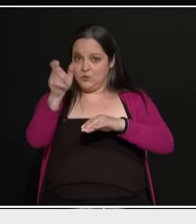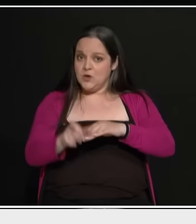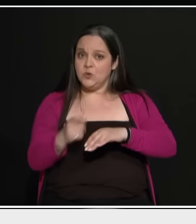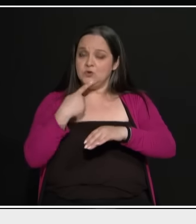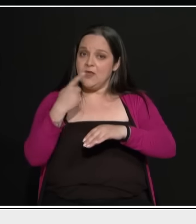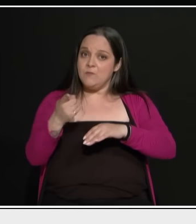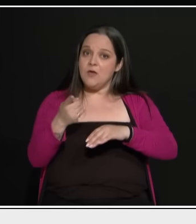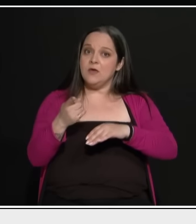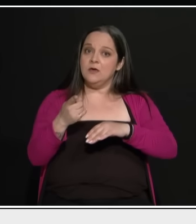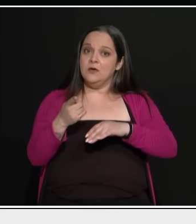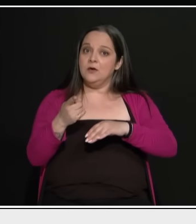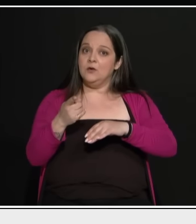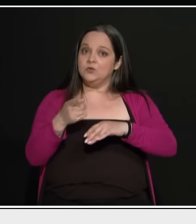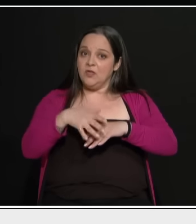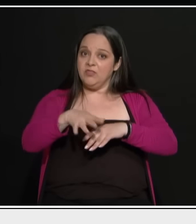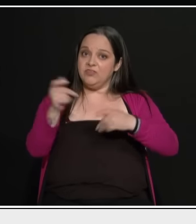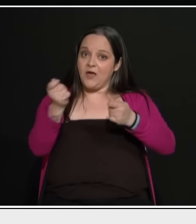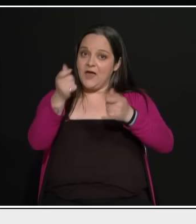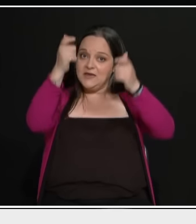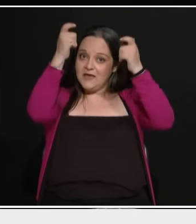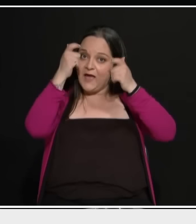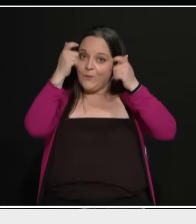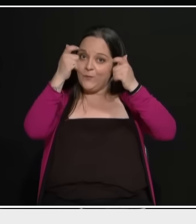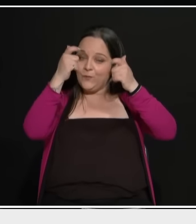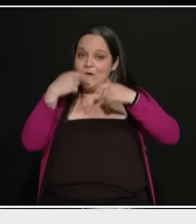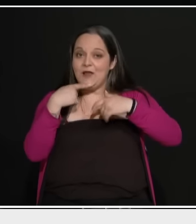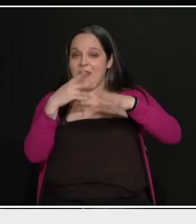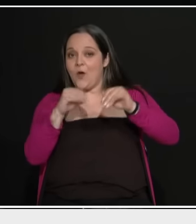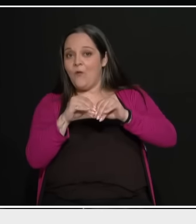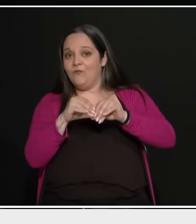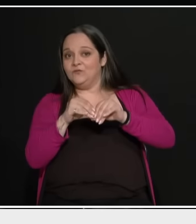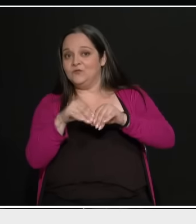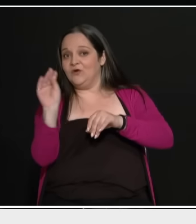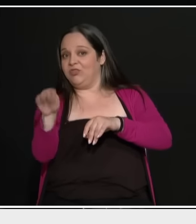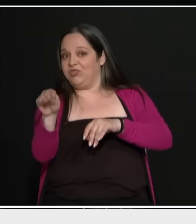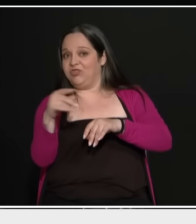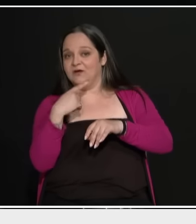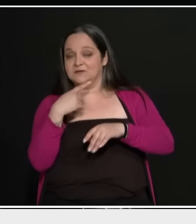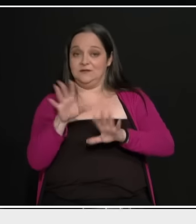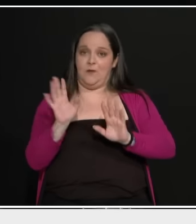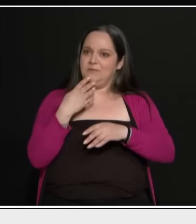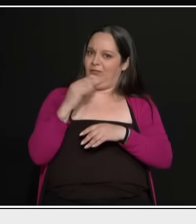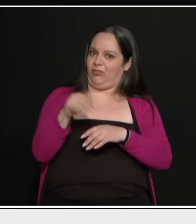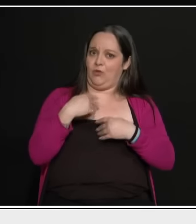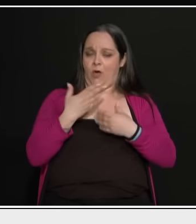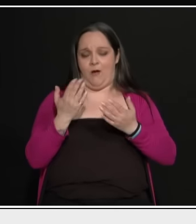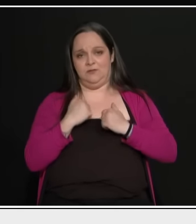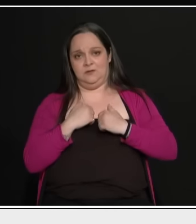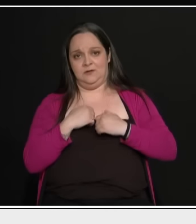θα κάνει γάμο. Γιατί χλέβει λέω. Γιατί χλέβει. Ποια χλέβει. Δεν είπα χλέβει. Είστε ηρωνικός τώρα.